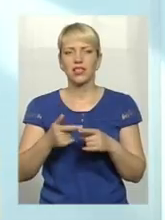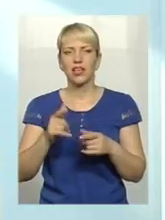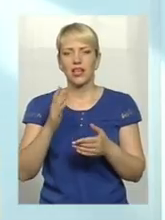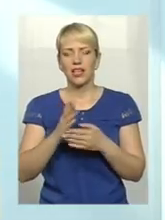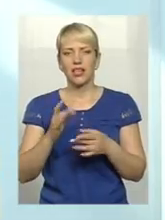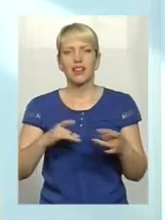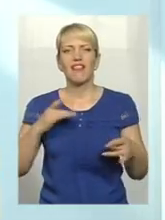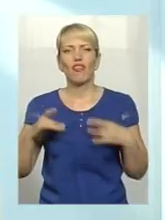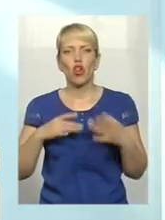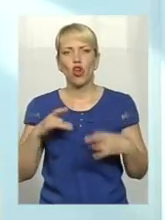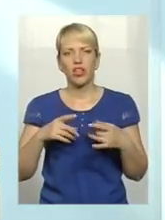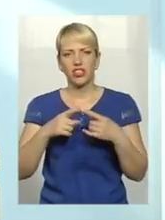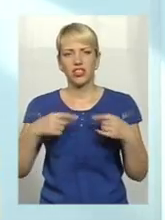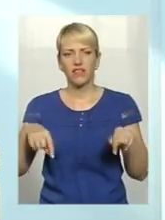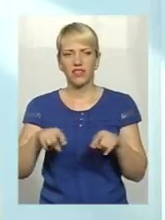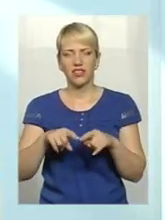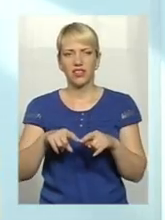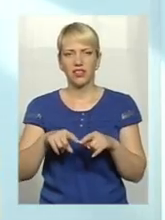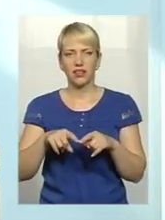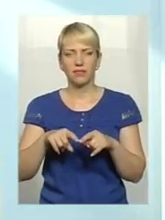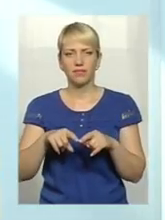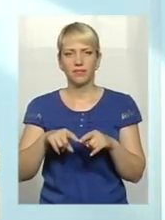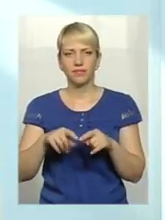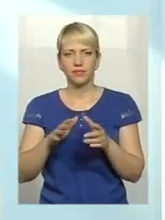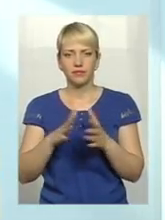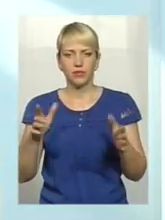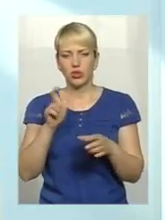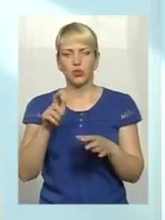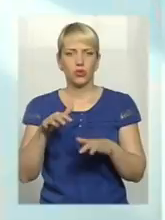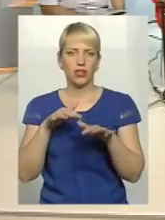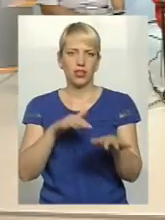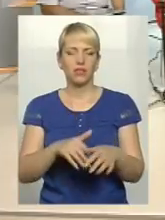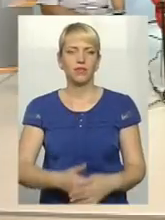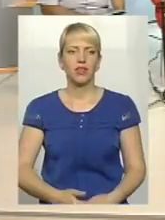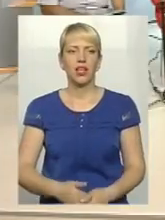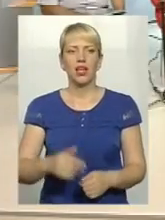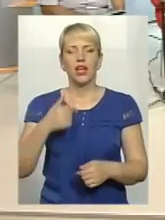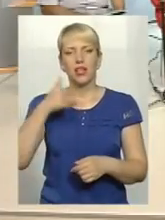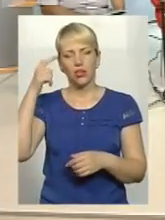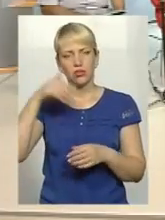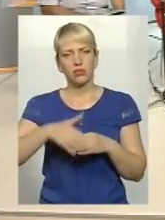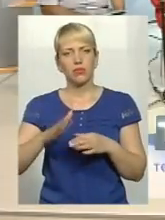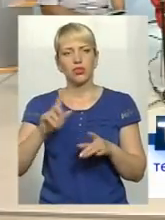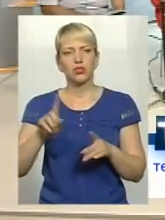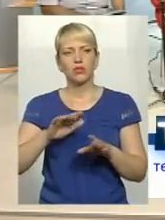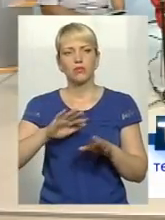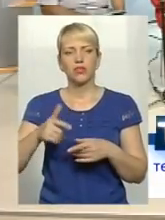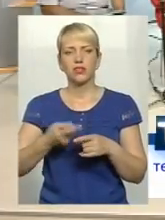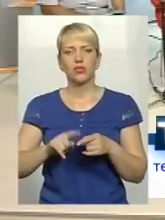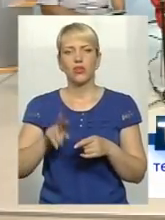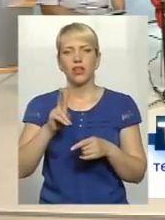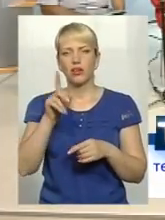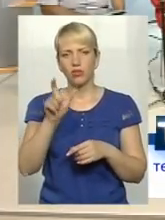відділення, частина в хірургічному відділенні. Тоні Оксана, але я так розумію, адже після того, як людина